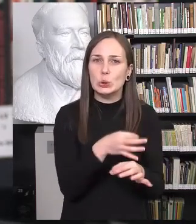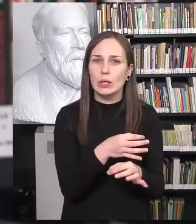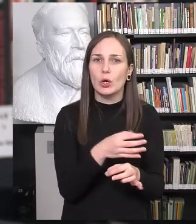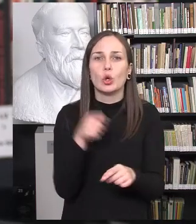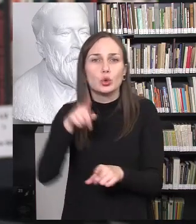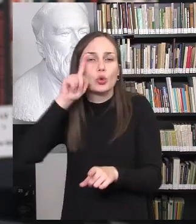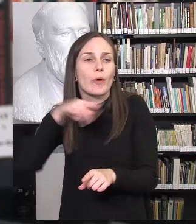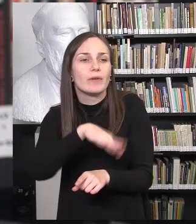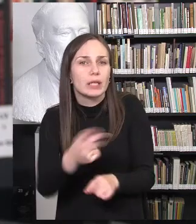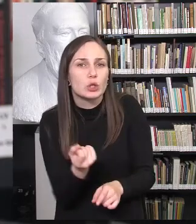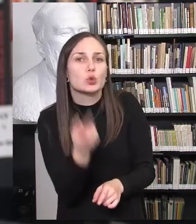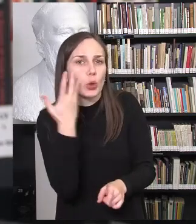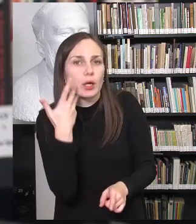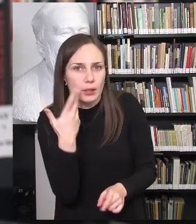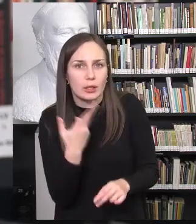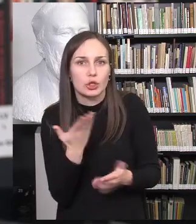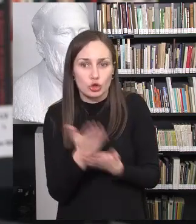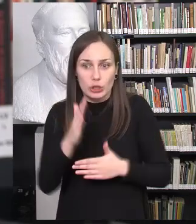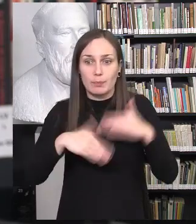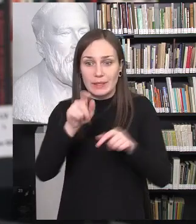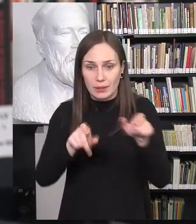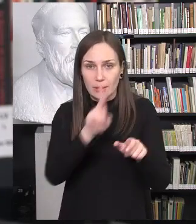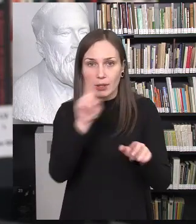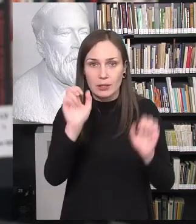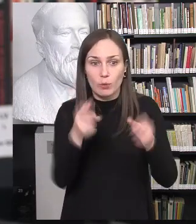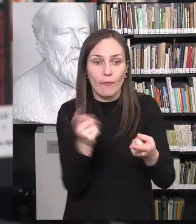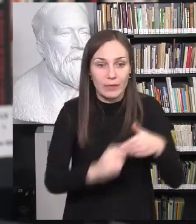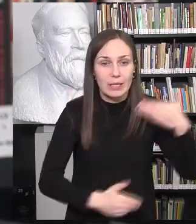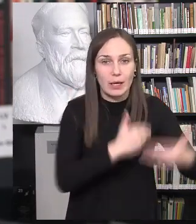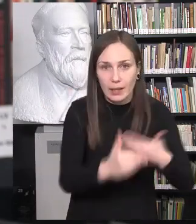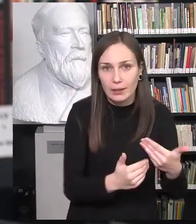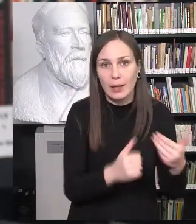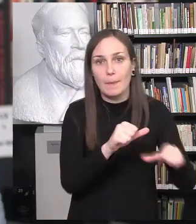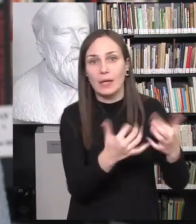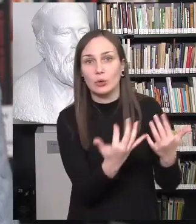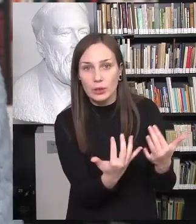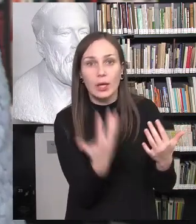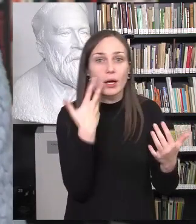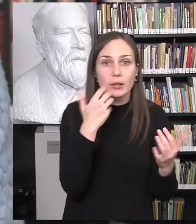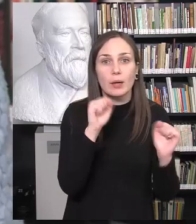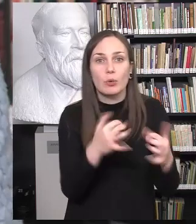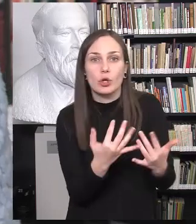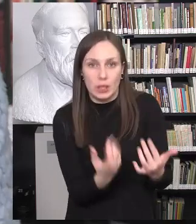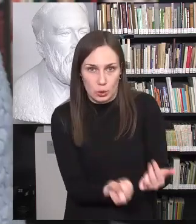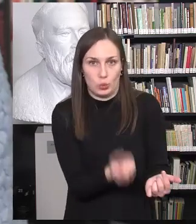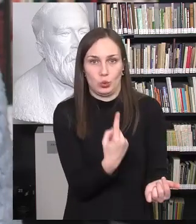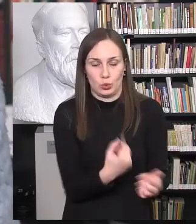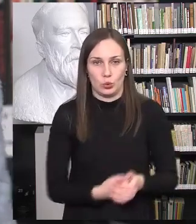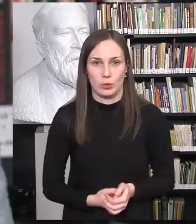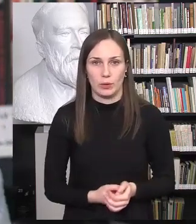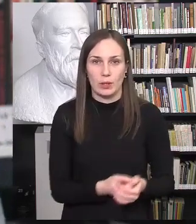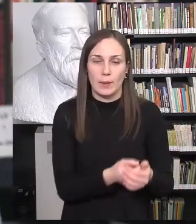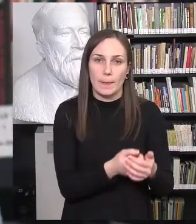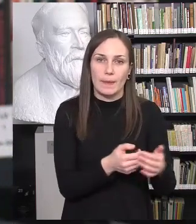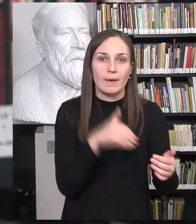kad jūsų vaikai sužinotų? Tai tam yra specialis, tai kurie gali pasakyti pagal vaiko raidą ir brandą, kiekis, kada galėtų sužinoti. Kada tai jį